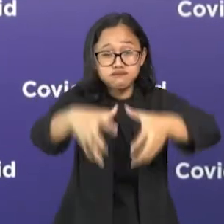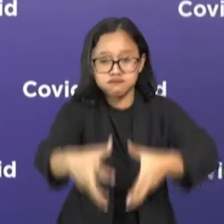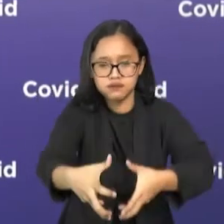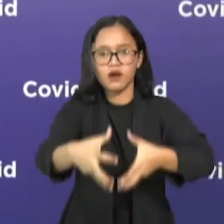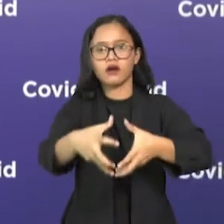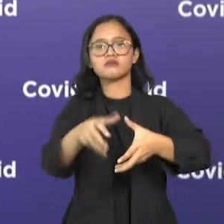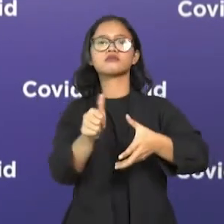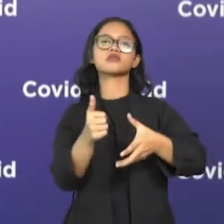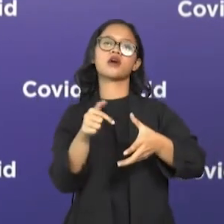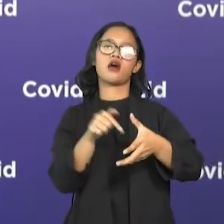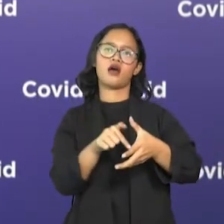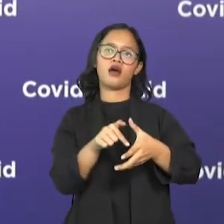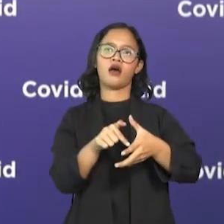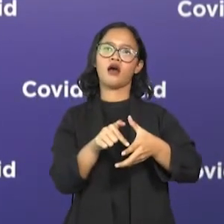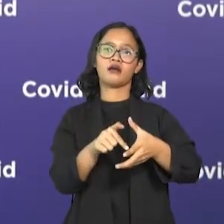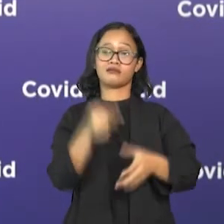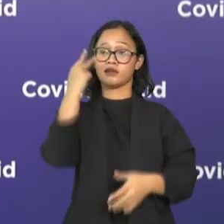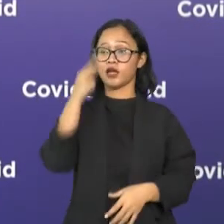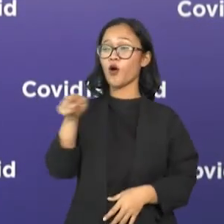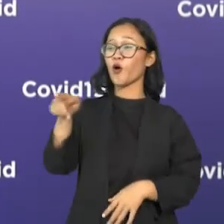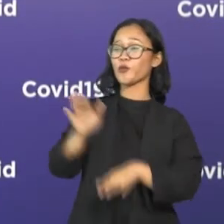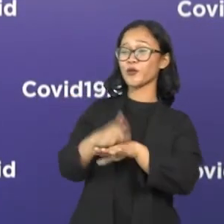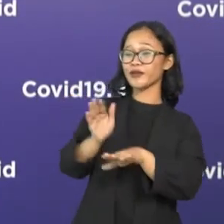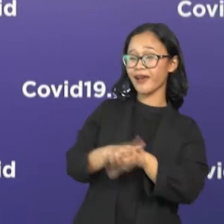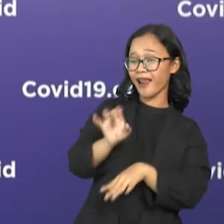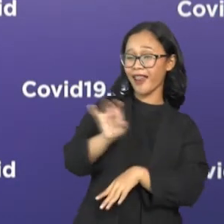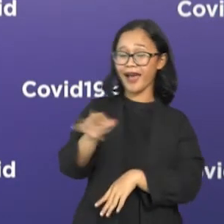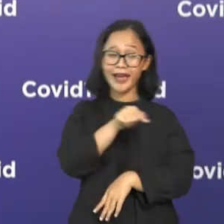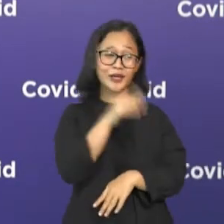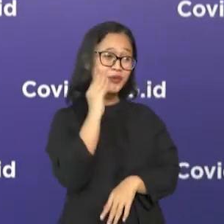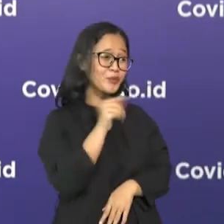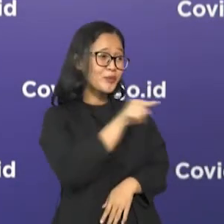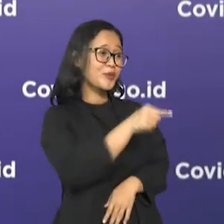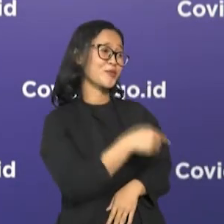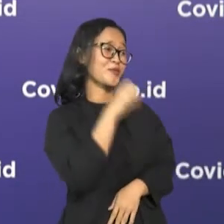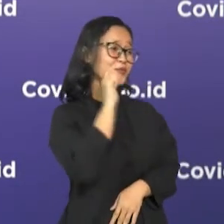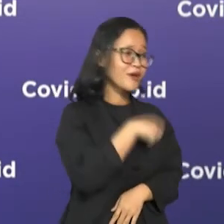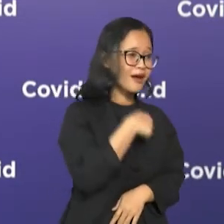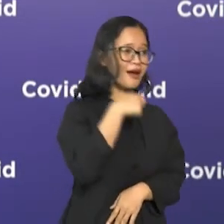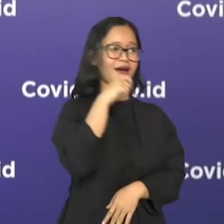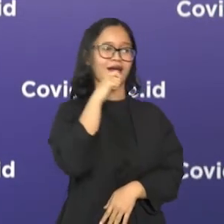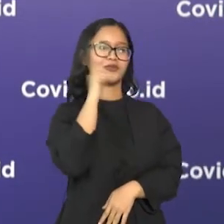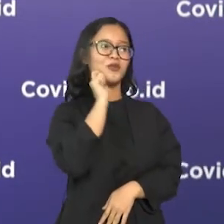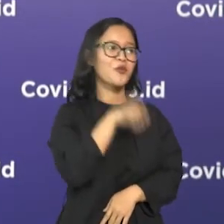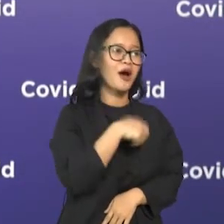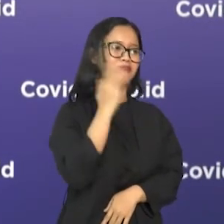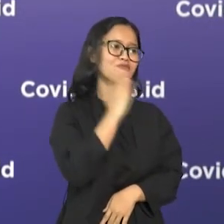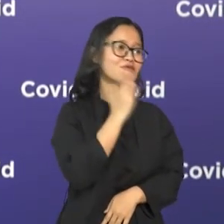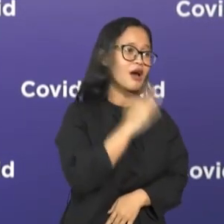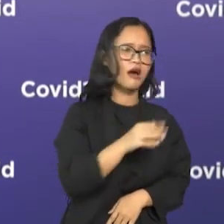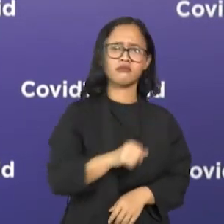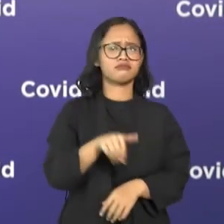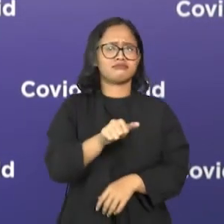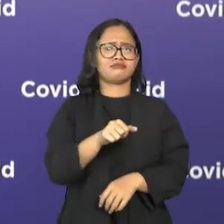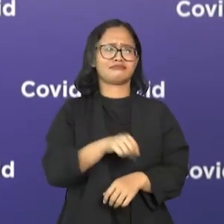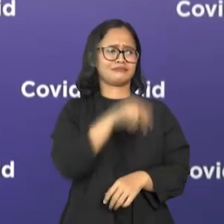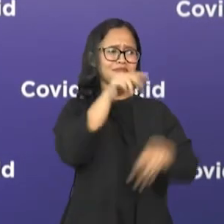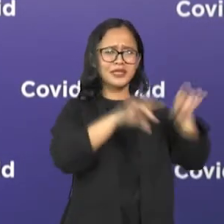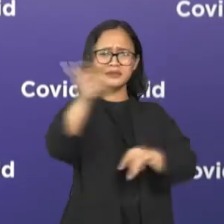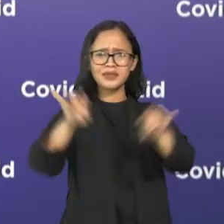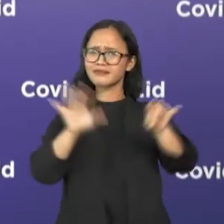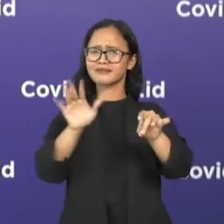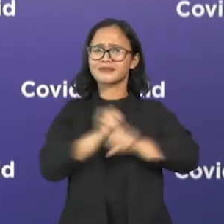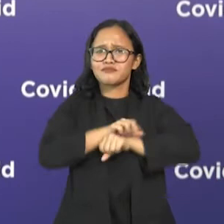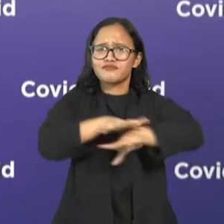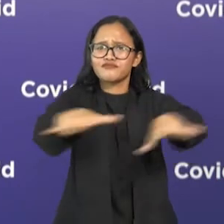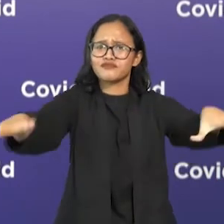masifnya, tidak memandang suku, agama, umur, dan lain sebagainya. Dia akan menyebar begitu cepat. Oleh